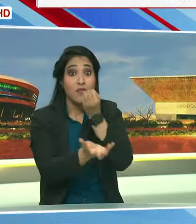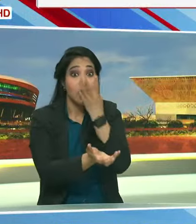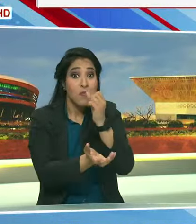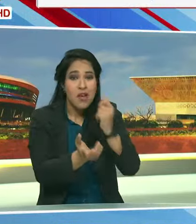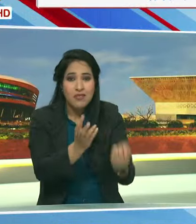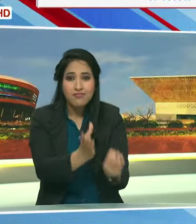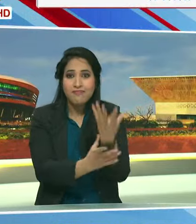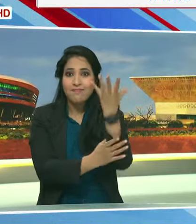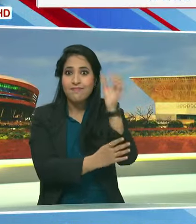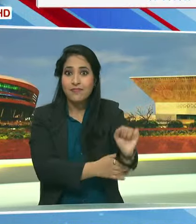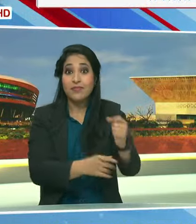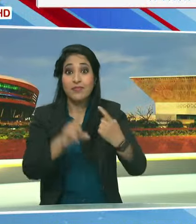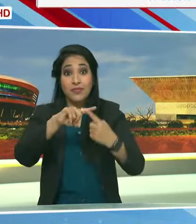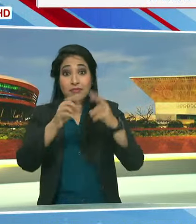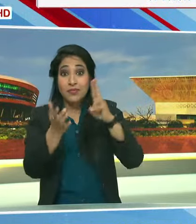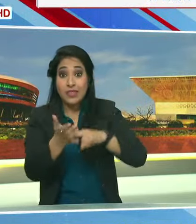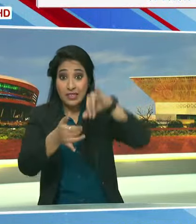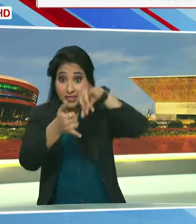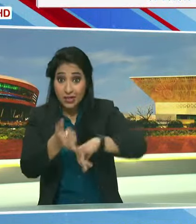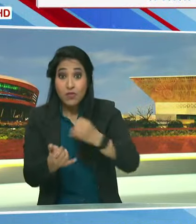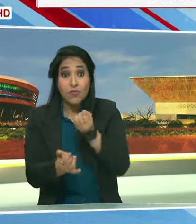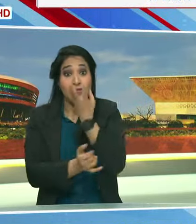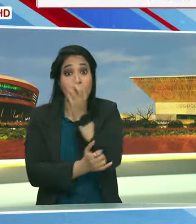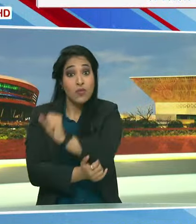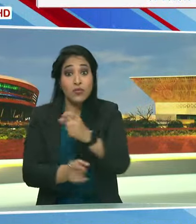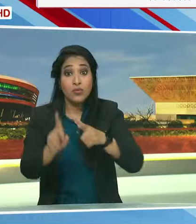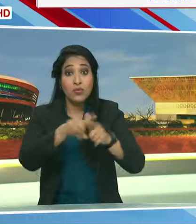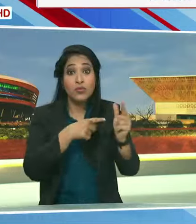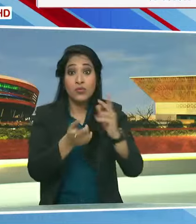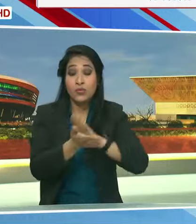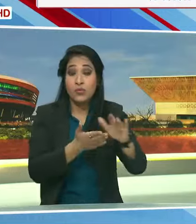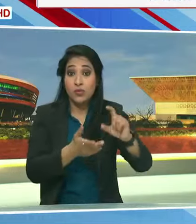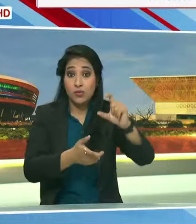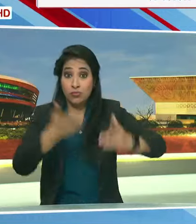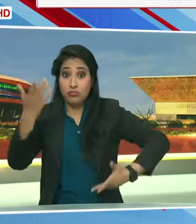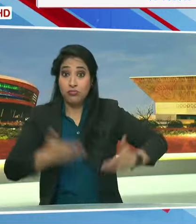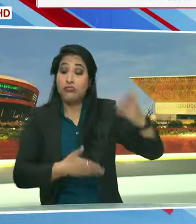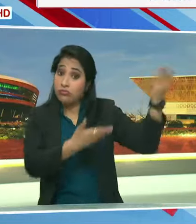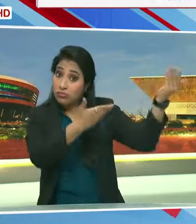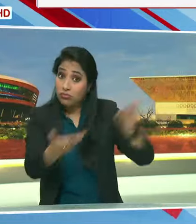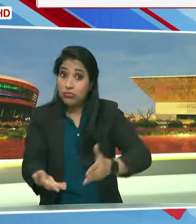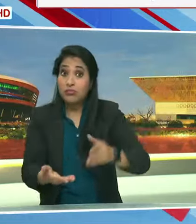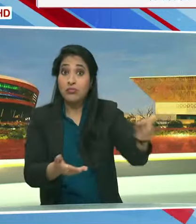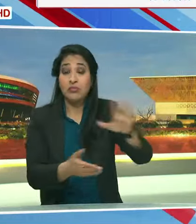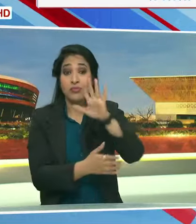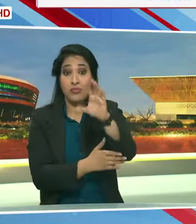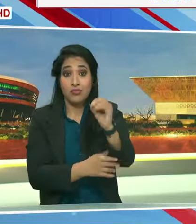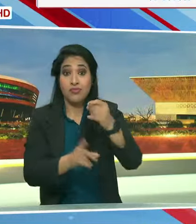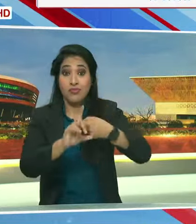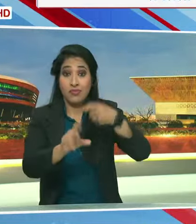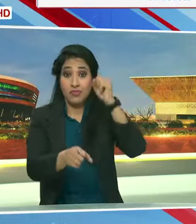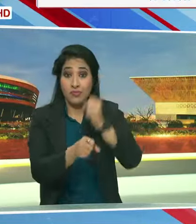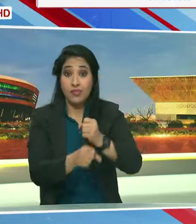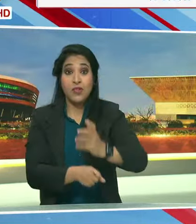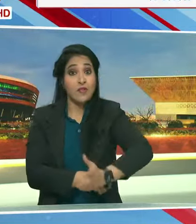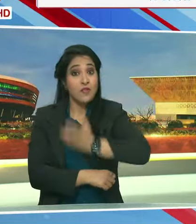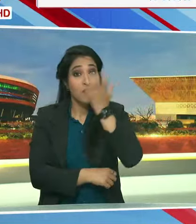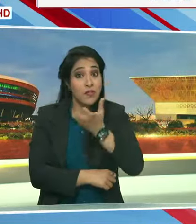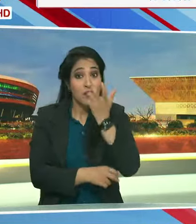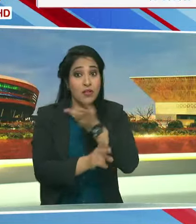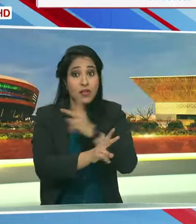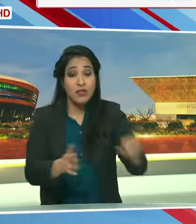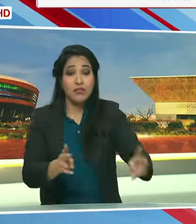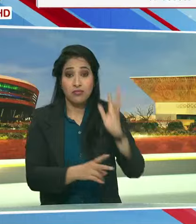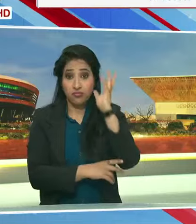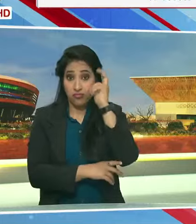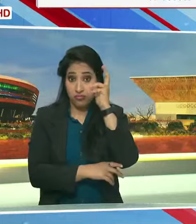तमिलनाडू से और जुही के फूल कोलकता से मंगवाए गई थे पचास किलों फलों से फला दिवास